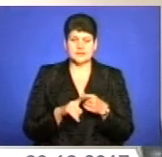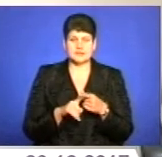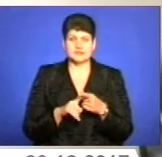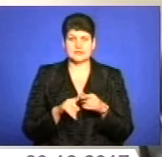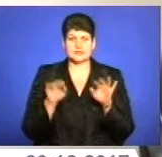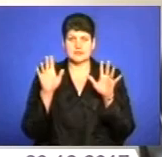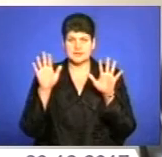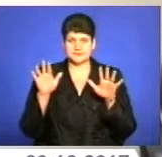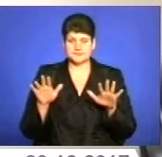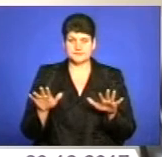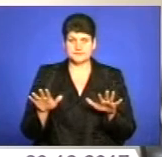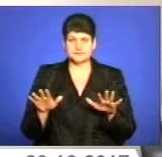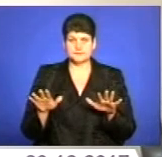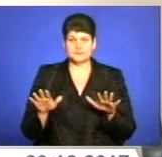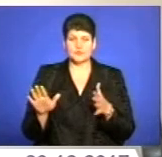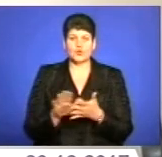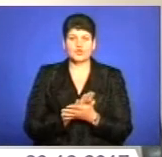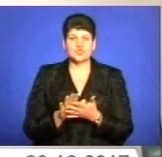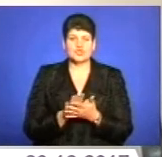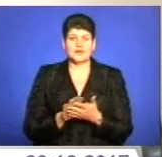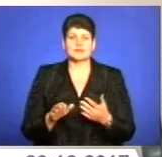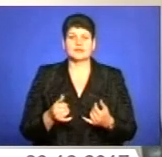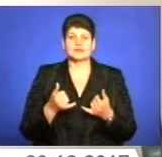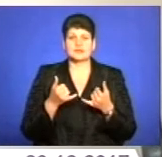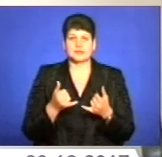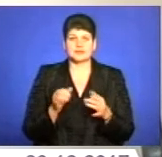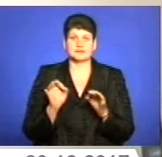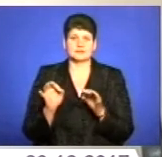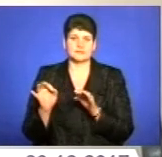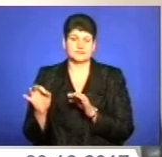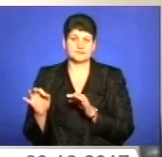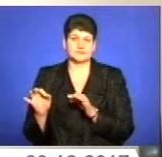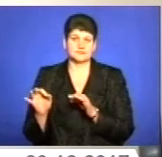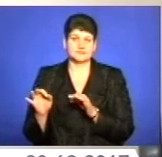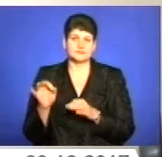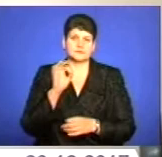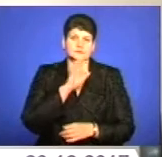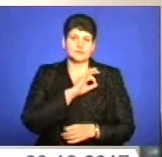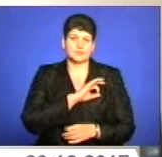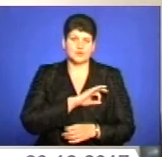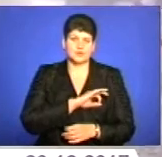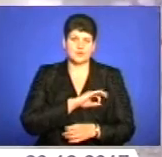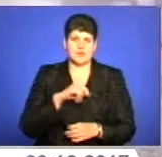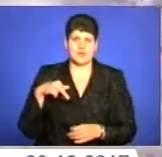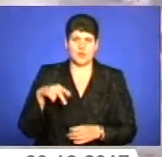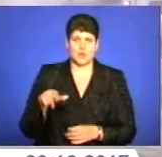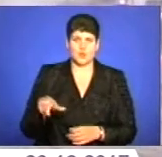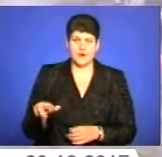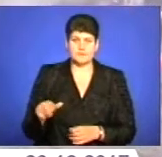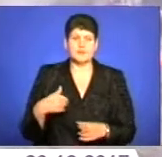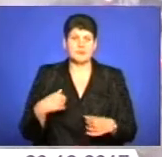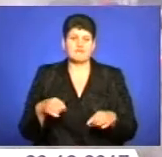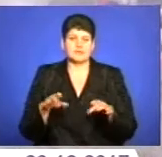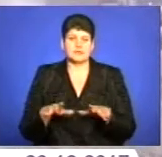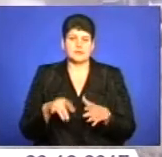і очищати для безпечного користування тротуарами. Ми вирішили